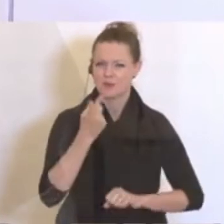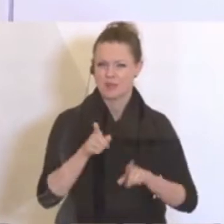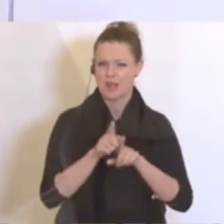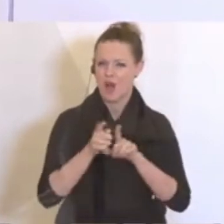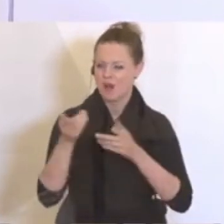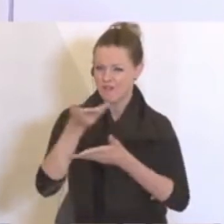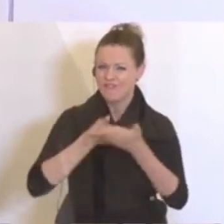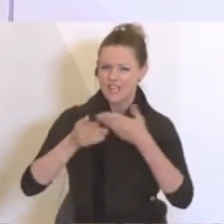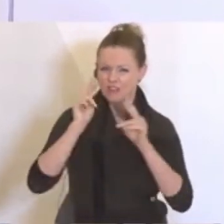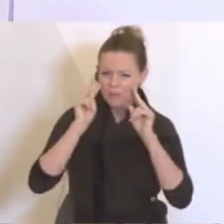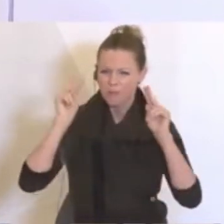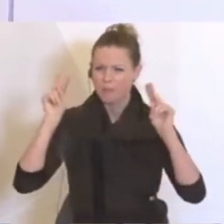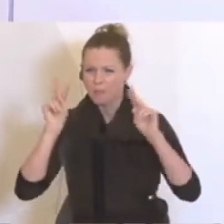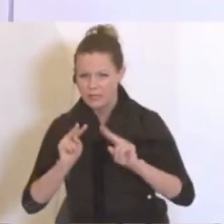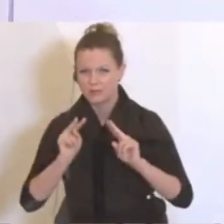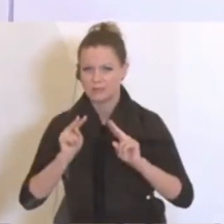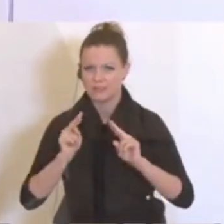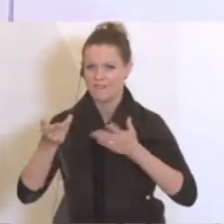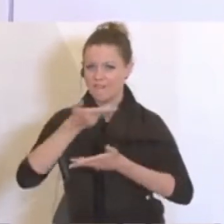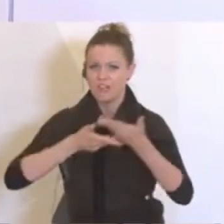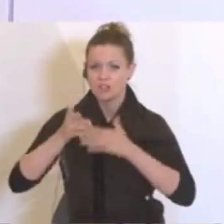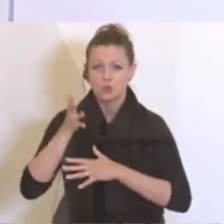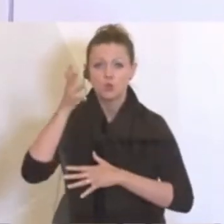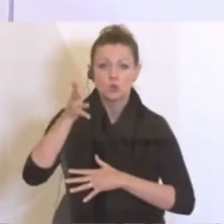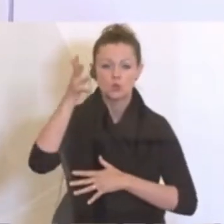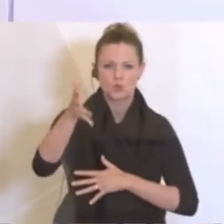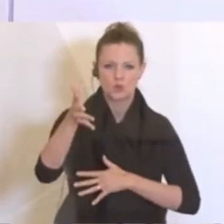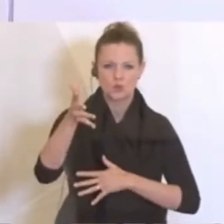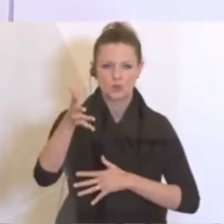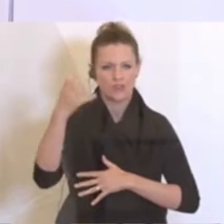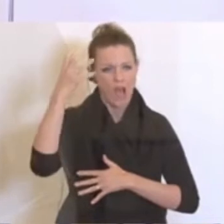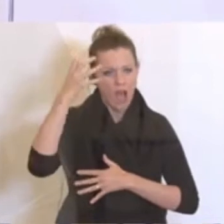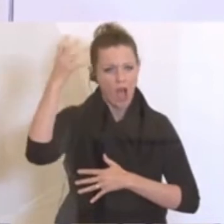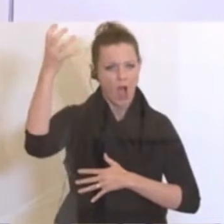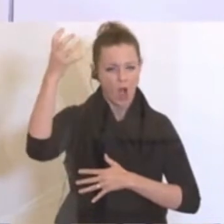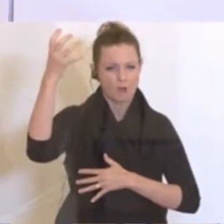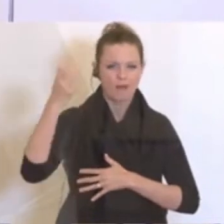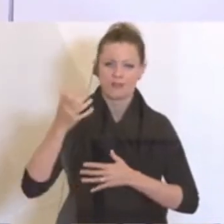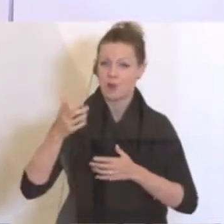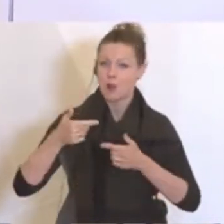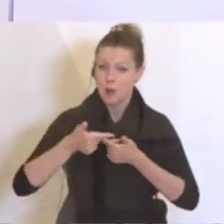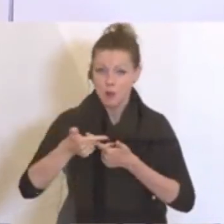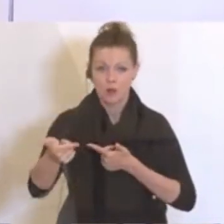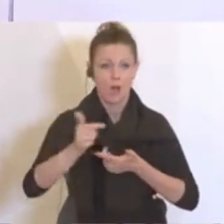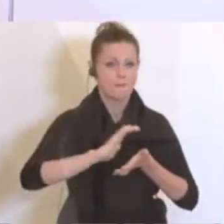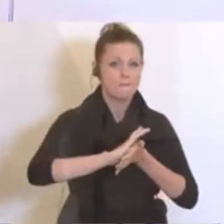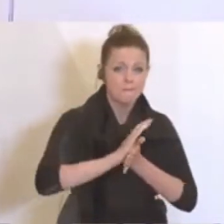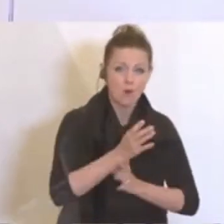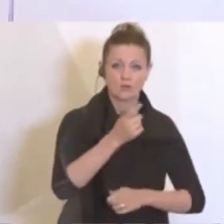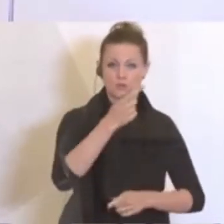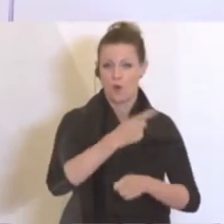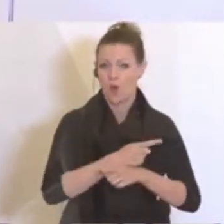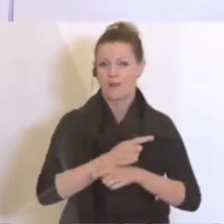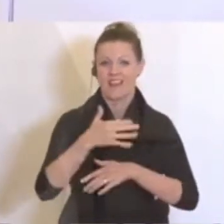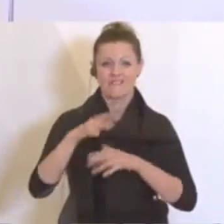wirtschaftliche Perspektive und wirtschaftliche Zukunft unserer Haubenlokale, unserer Dorfwirtshäuser, unserer Mostheurigen, unserer